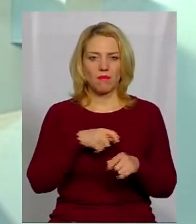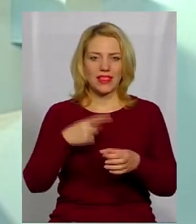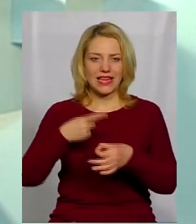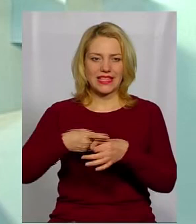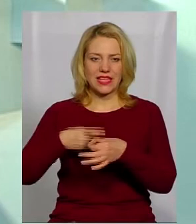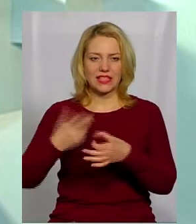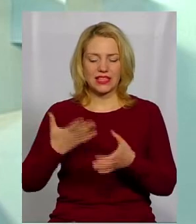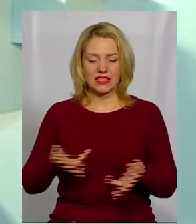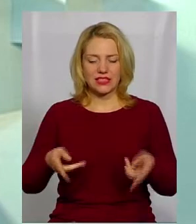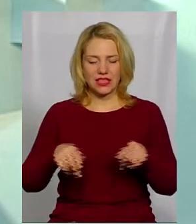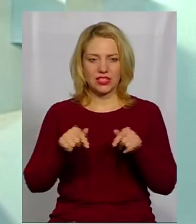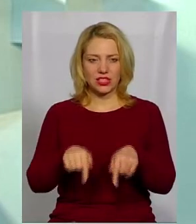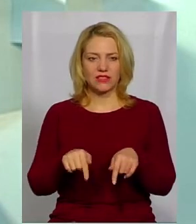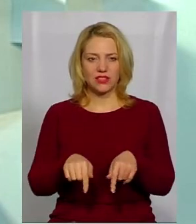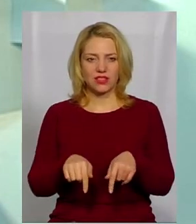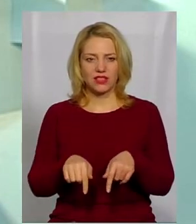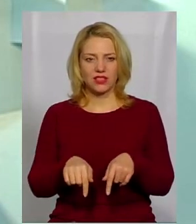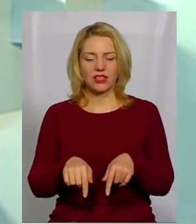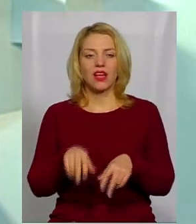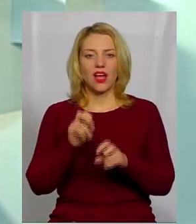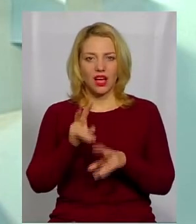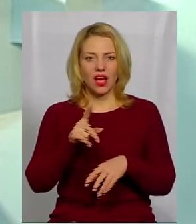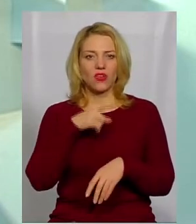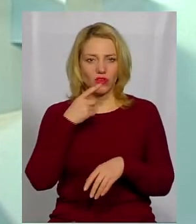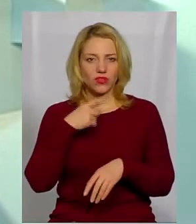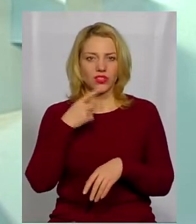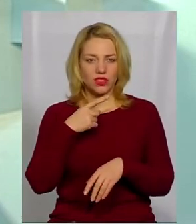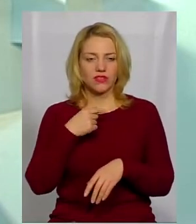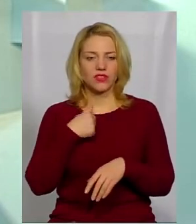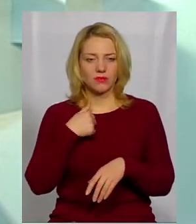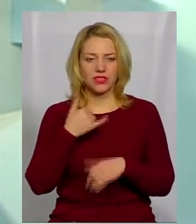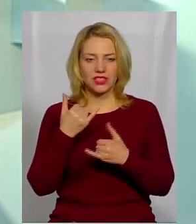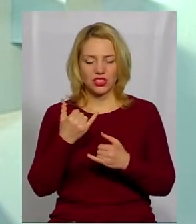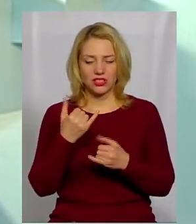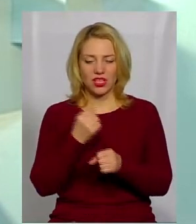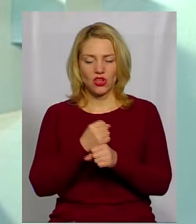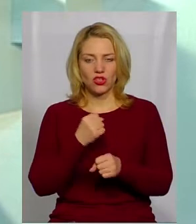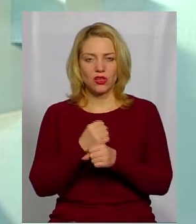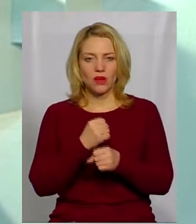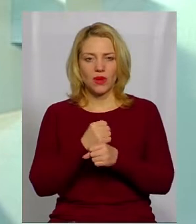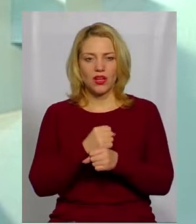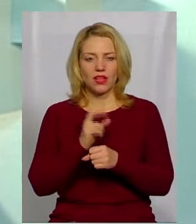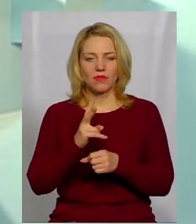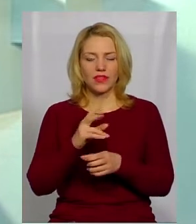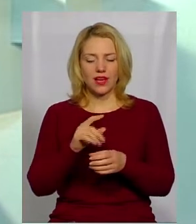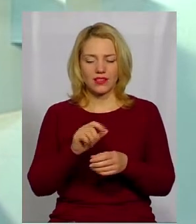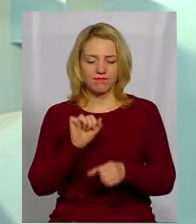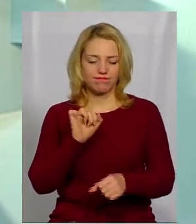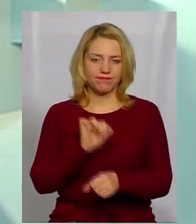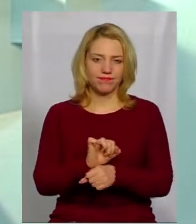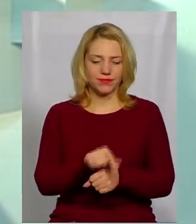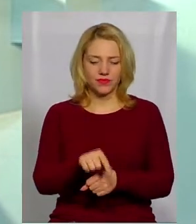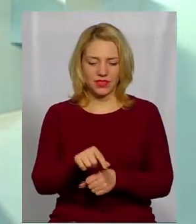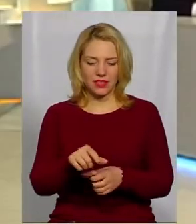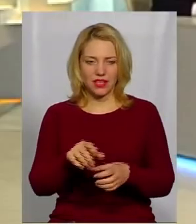який залишився на дні цієї Криниці. Так, як і казав пан. І зараз ми розробляємо методику консервування деревини.